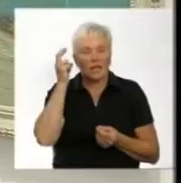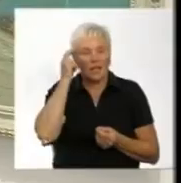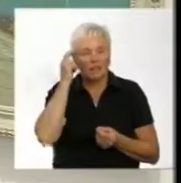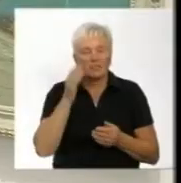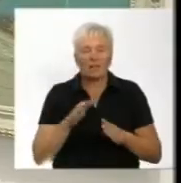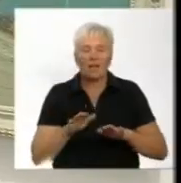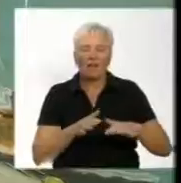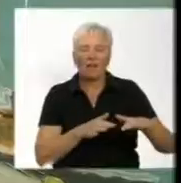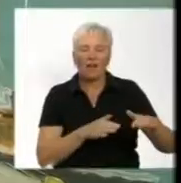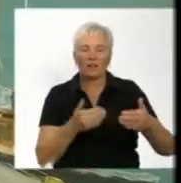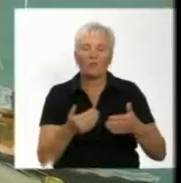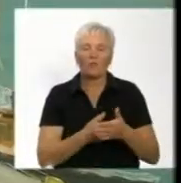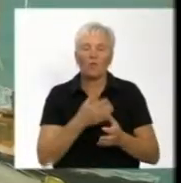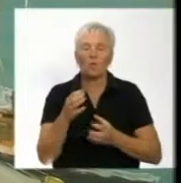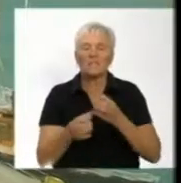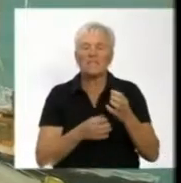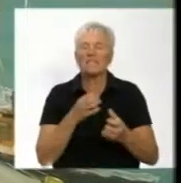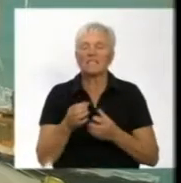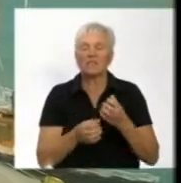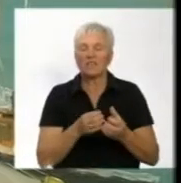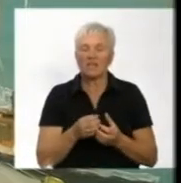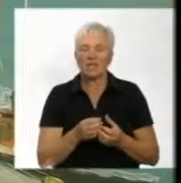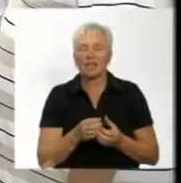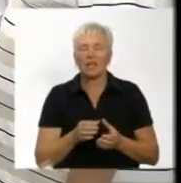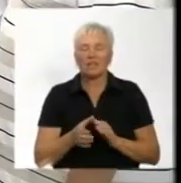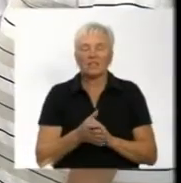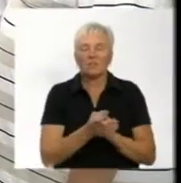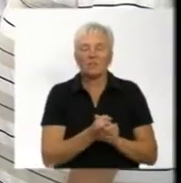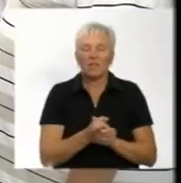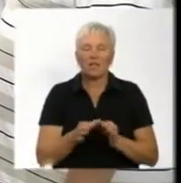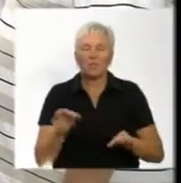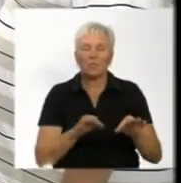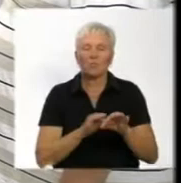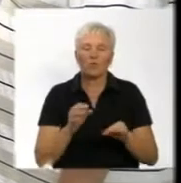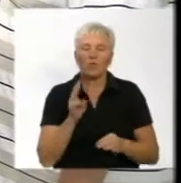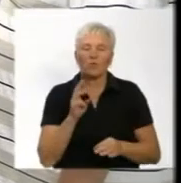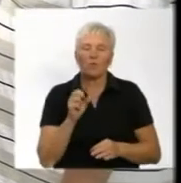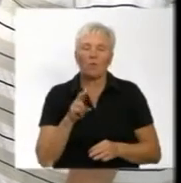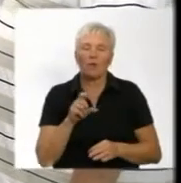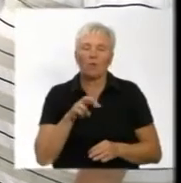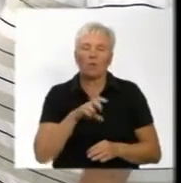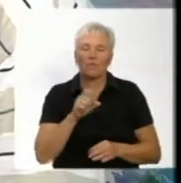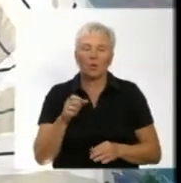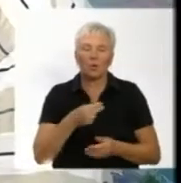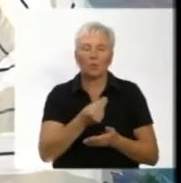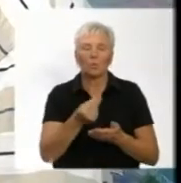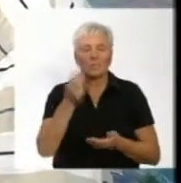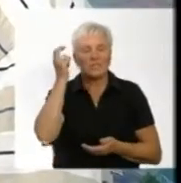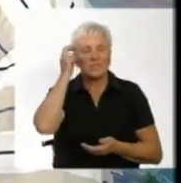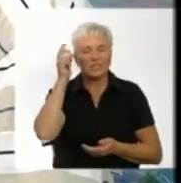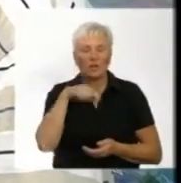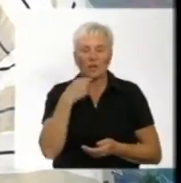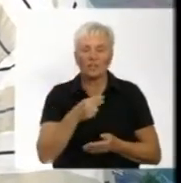Балаклави, Нового світу. Кримська сюїта – це спільний проєкт Світлани та Костянтина Шаповалових, художників з Києва. Кажуть,